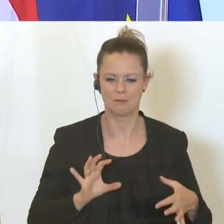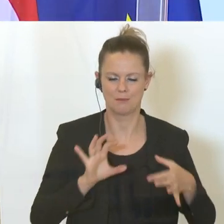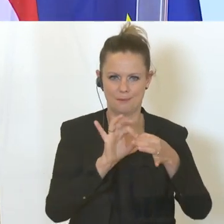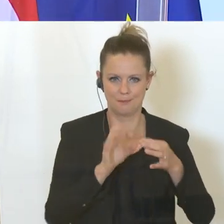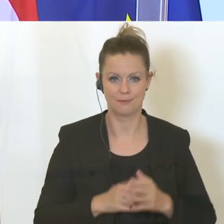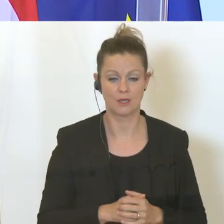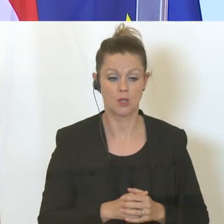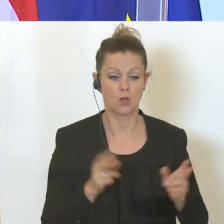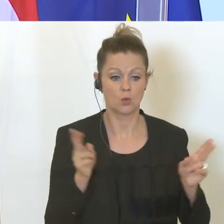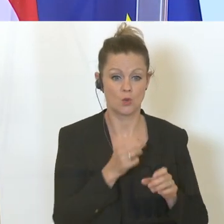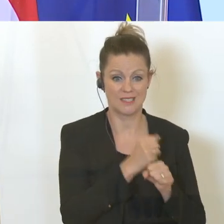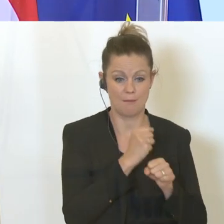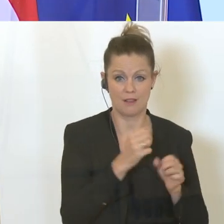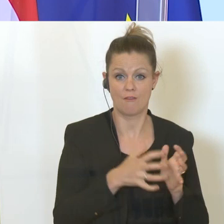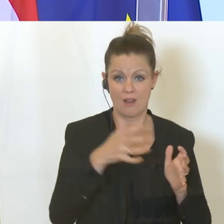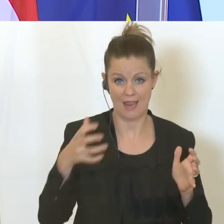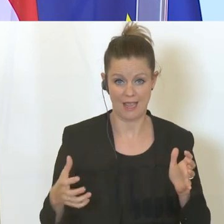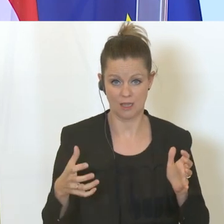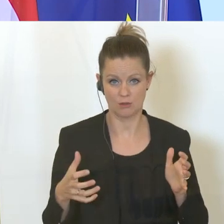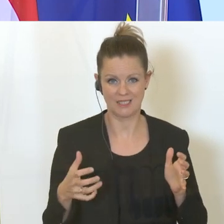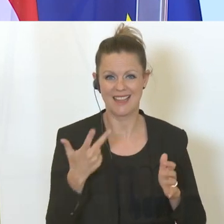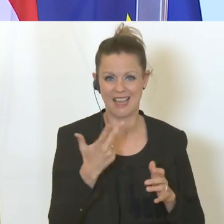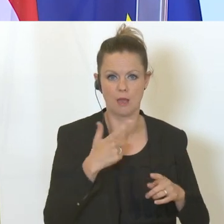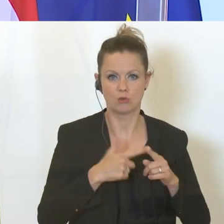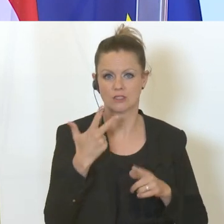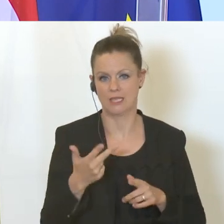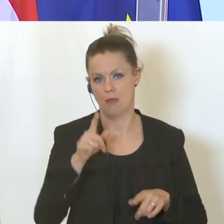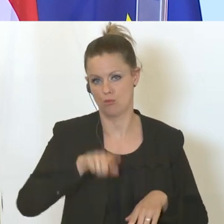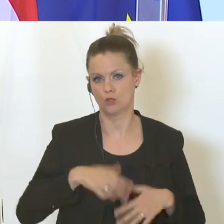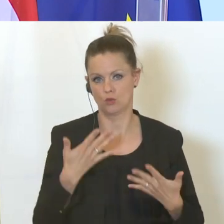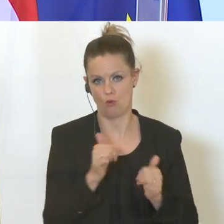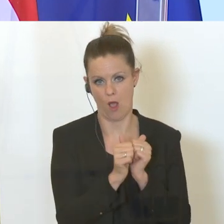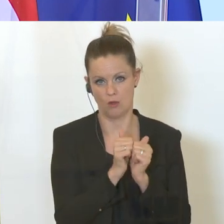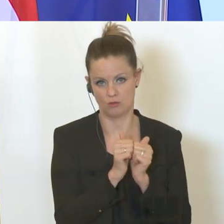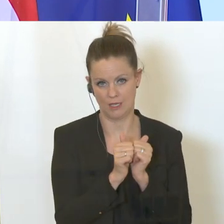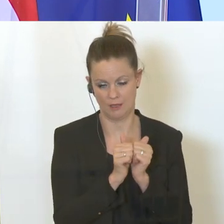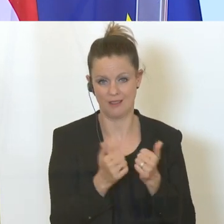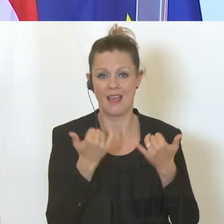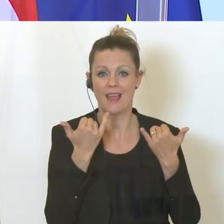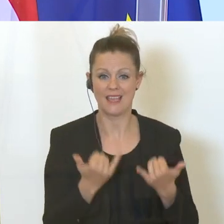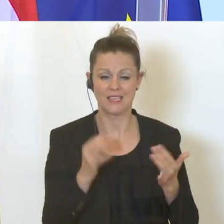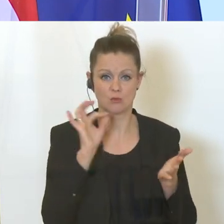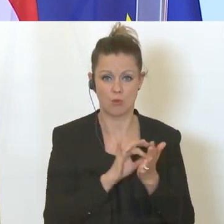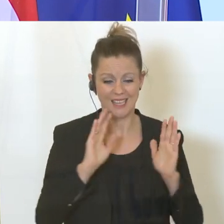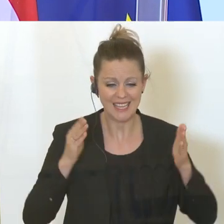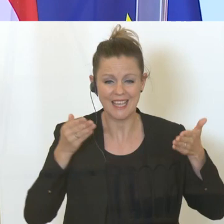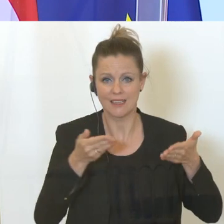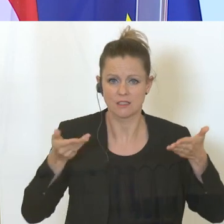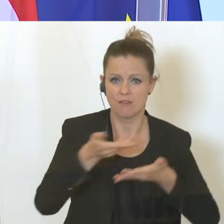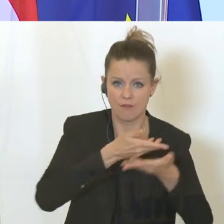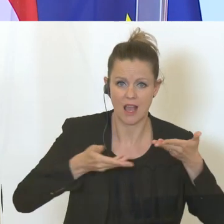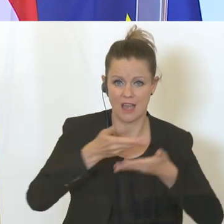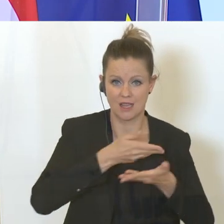Kurzarbeit Verlängerung ist grundsätzlich auf drei plus drei Monate angesetzt und zugleich sind wir gerade in intensiven Verhandlungen und